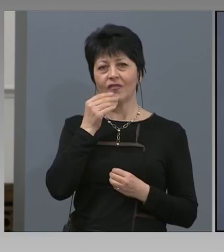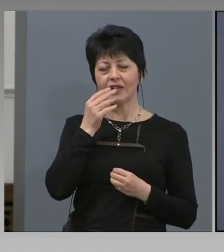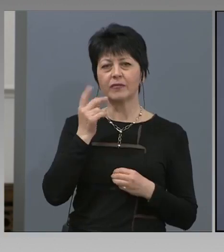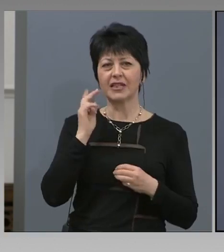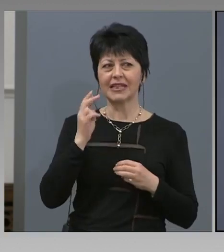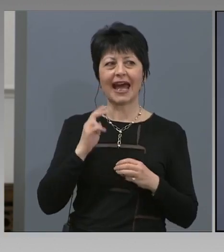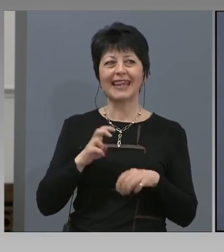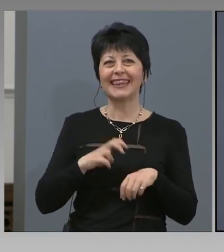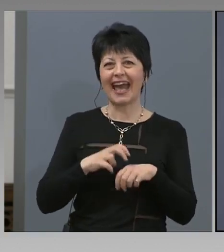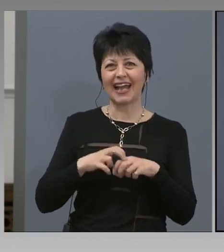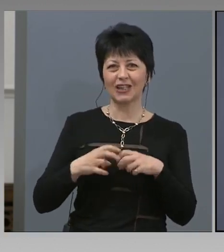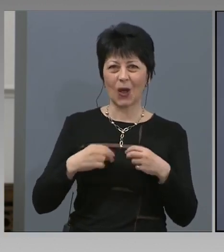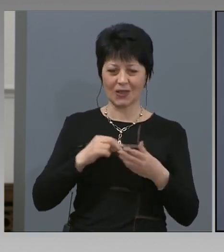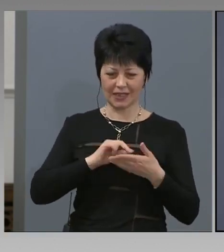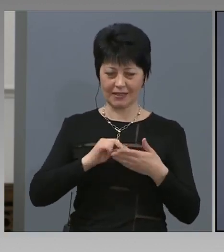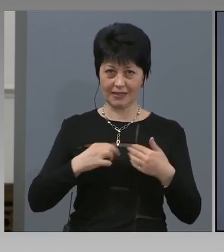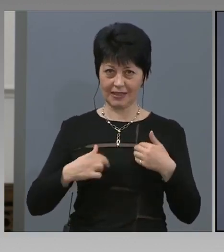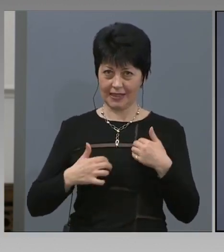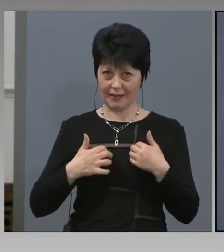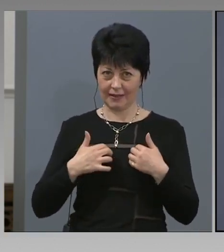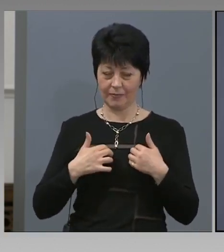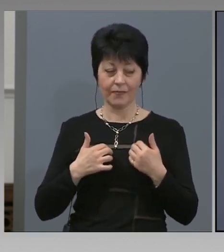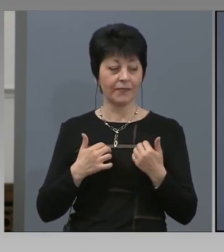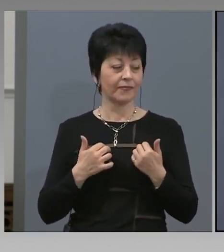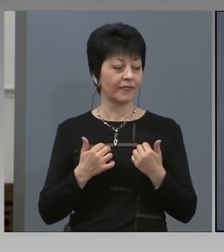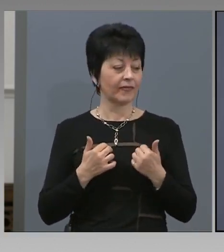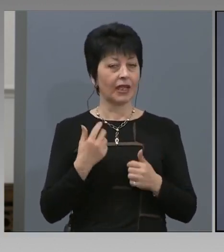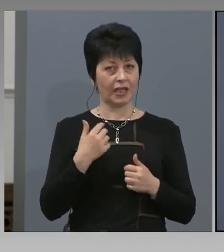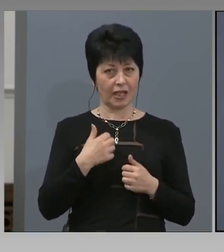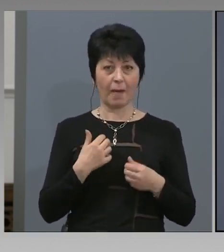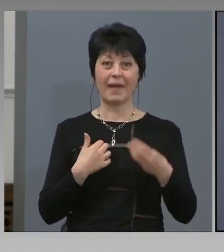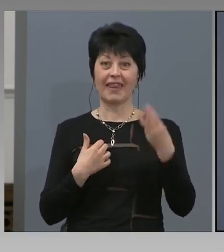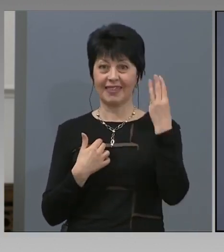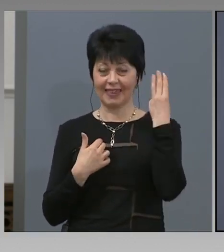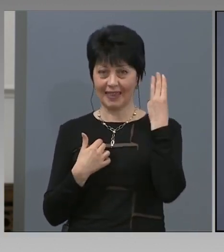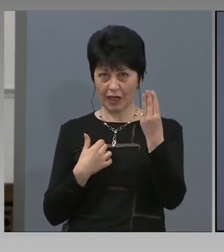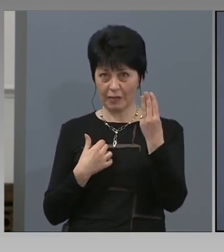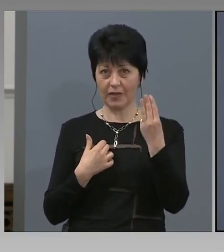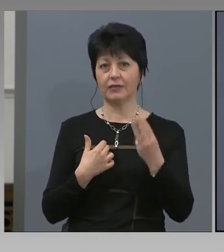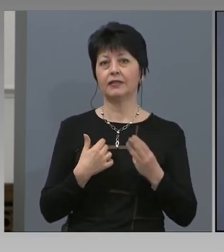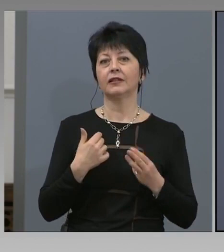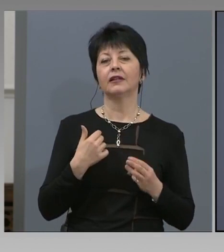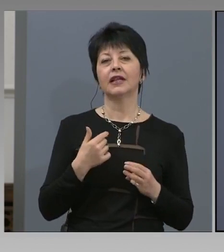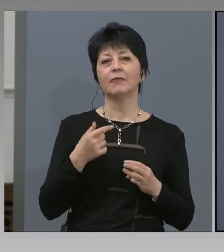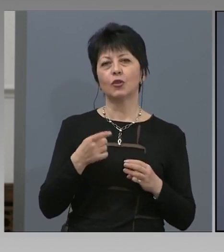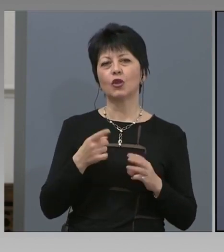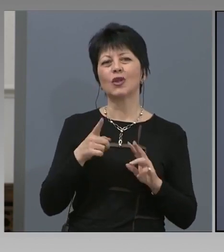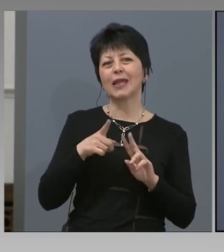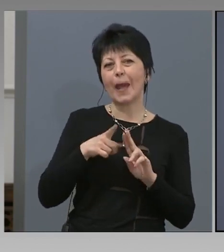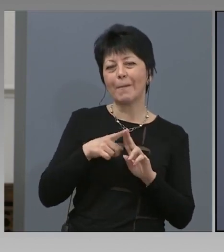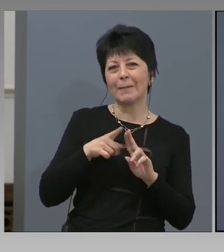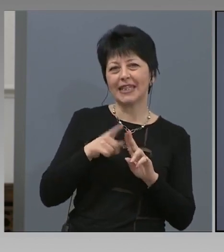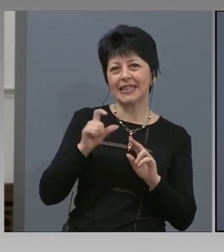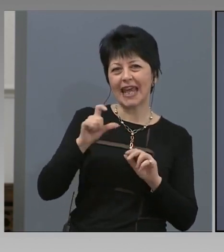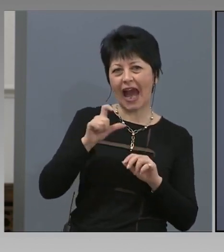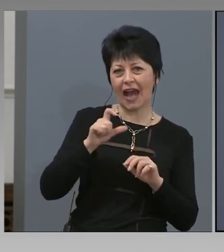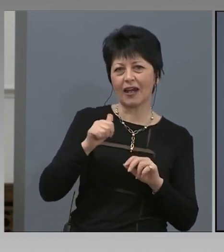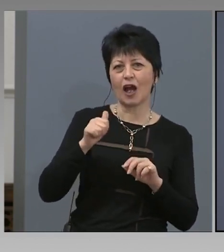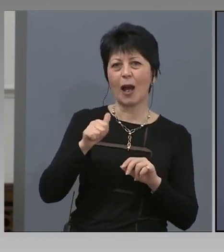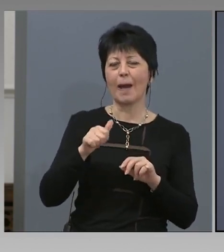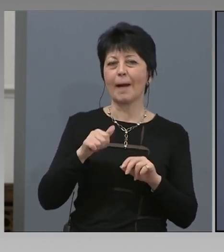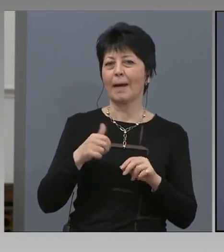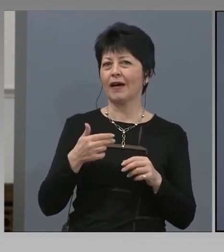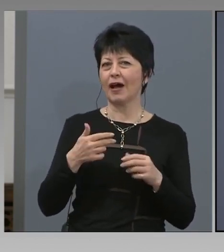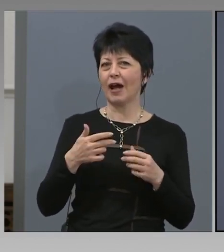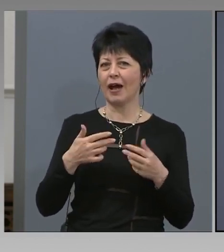диагностицирани, не за хоспитализирани. Три има с ПСР метод и те не са били хоспитализирани,